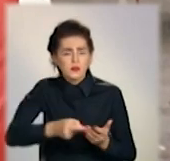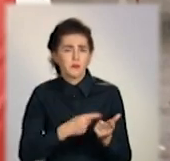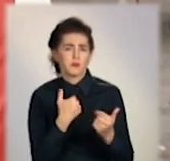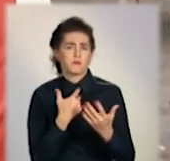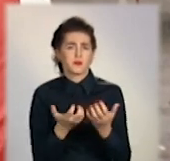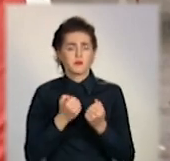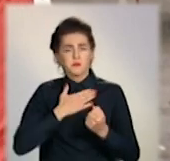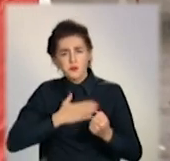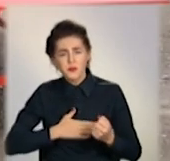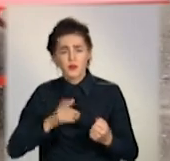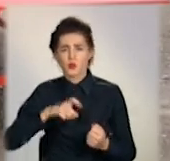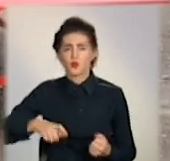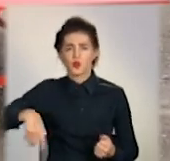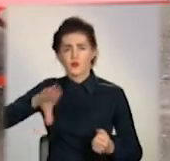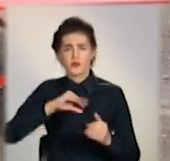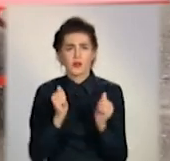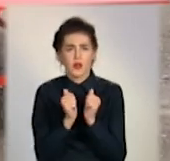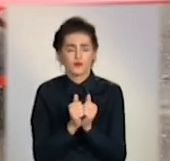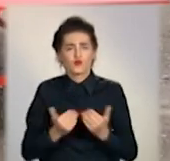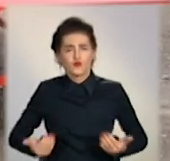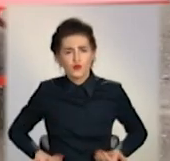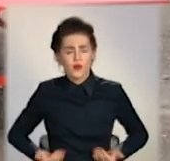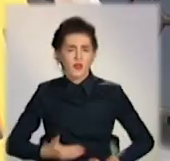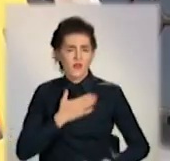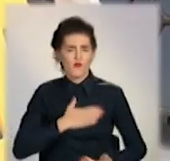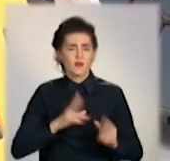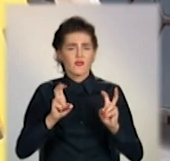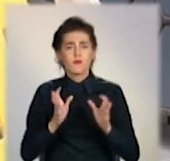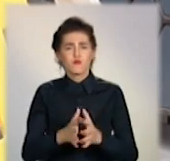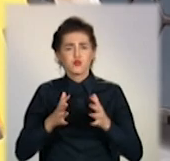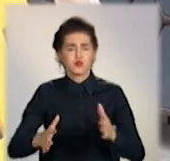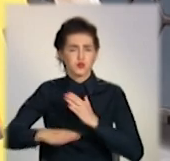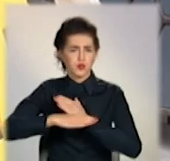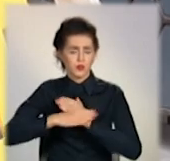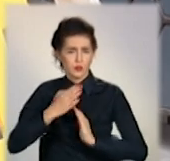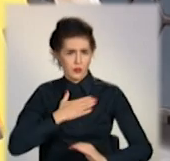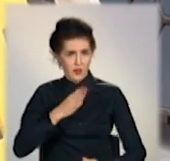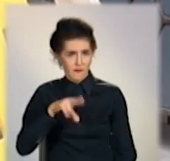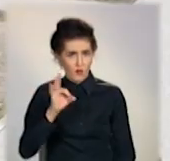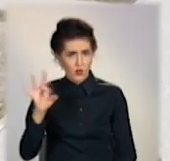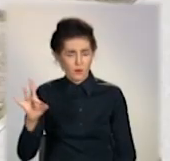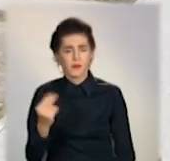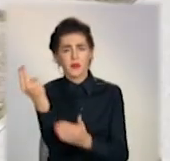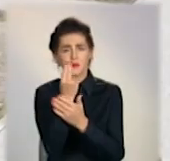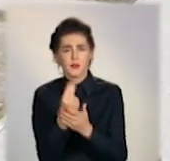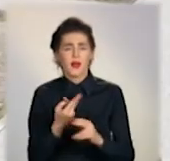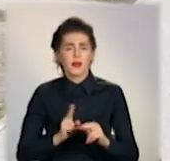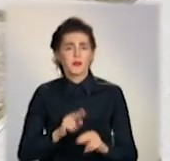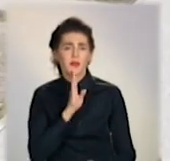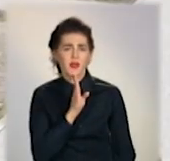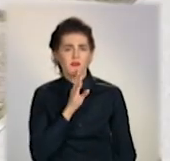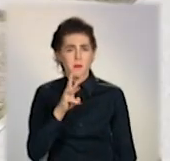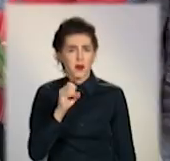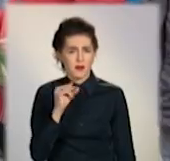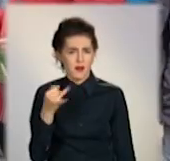Наші жильці були дуже раді і доволі, тому що це дуже величина допомога для нашого двора. Намалювала свій двір його маленька мешканка